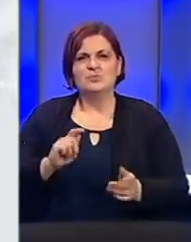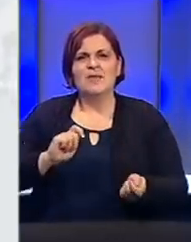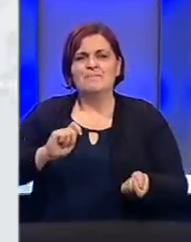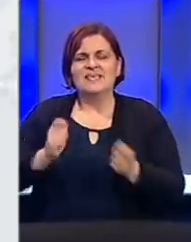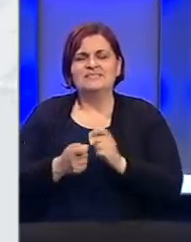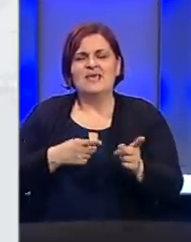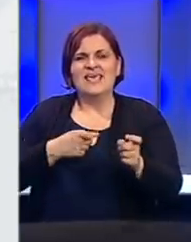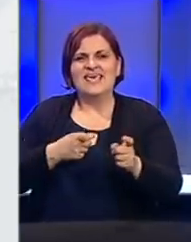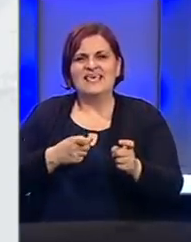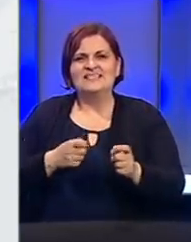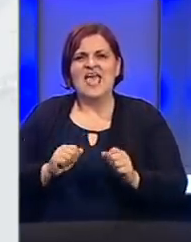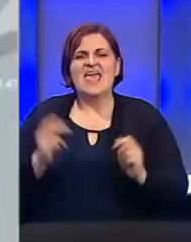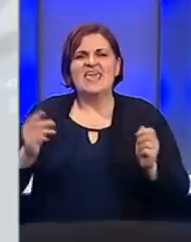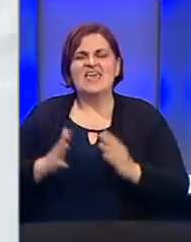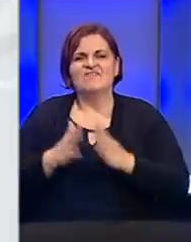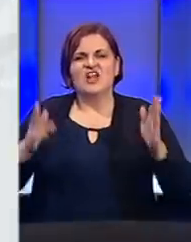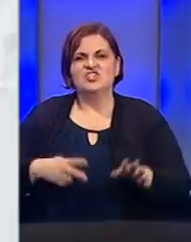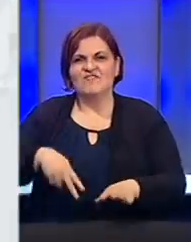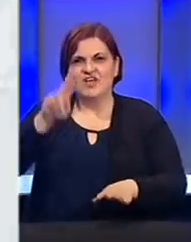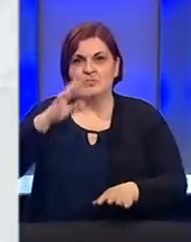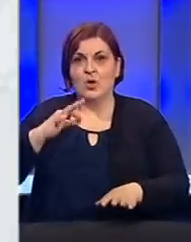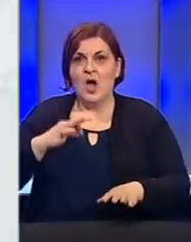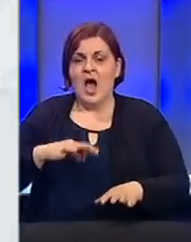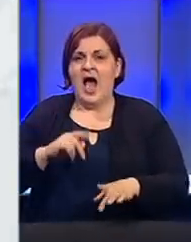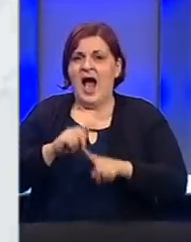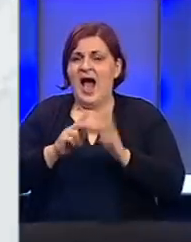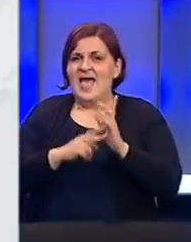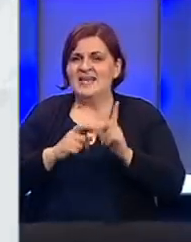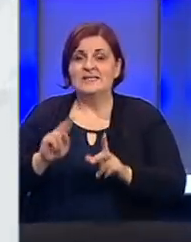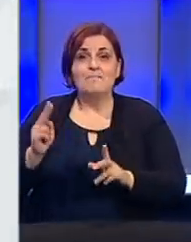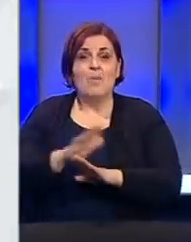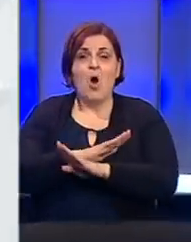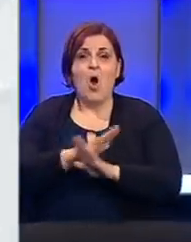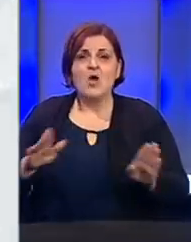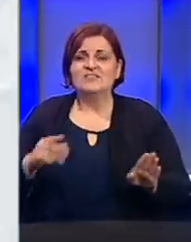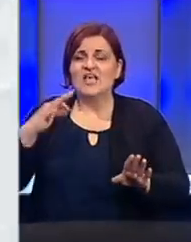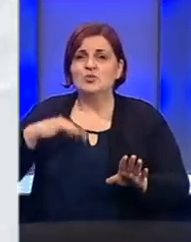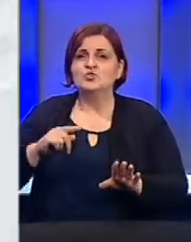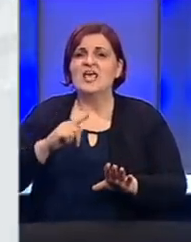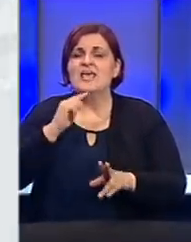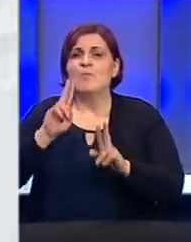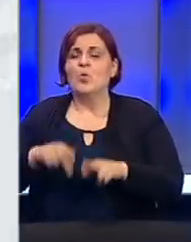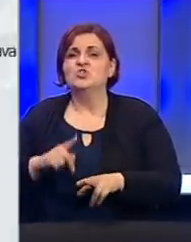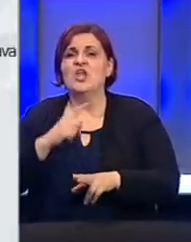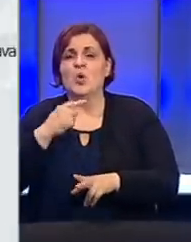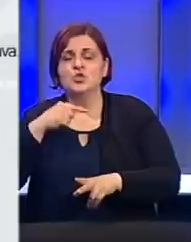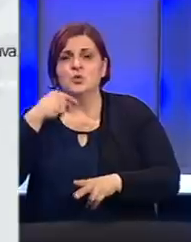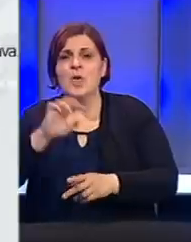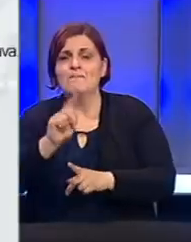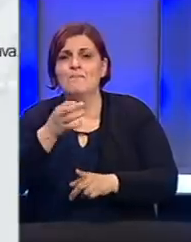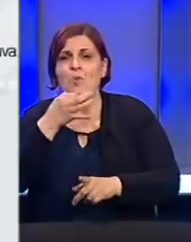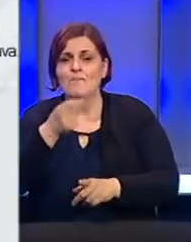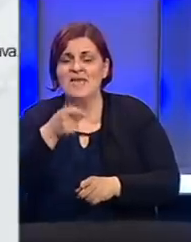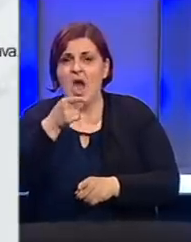historije i veličanja fašizma. Dužnostnici Hrvatskog narodnog sabora pozivaju sve dužnostnike i opcije koje su se oglasile po